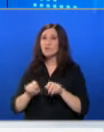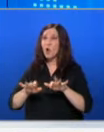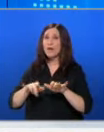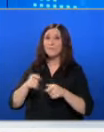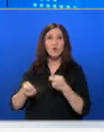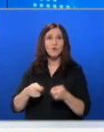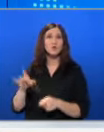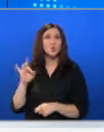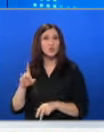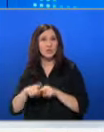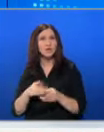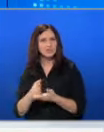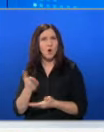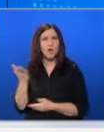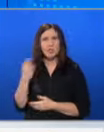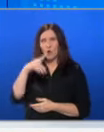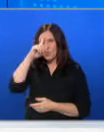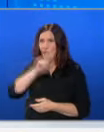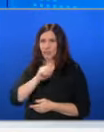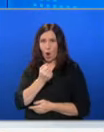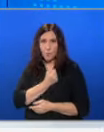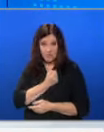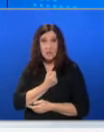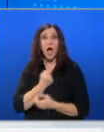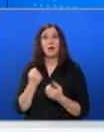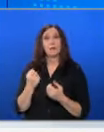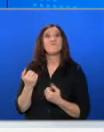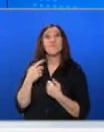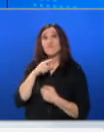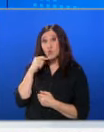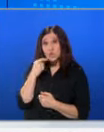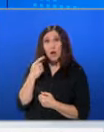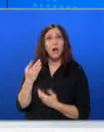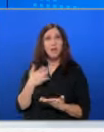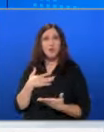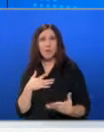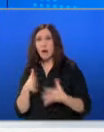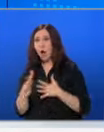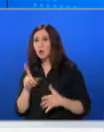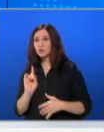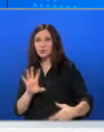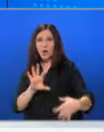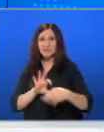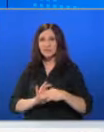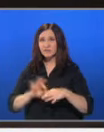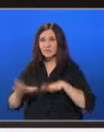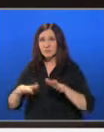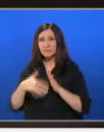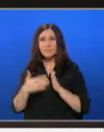Игнатова. Според него тя не е убита, а се намира в Русия, където има хора, с които я свързват престъпни схеми.